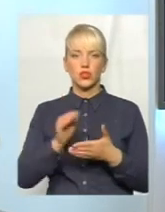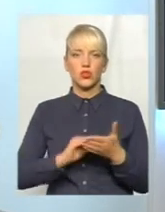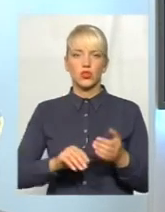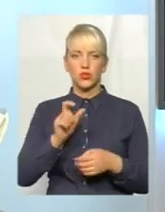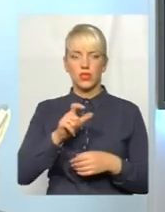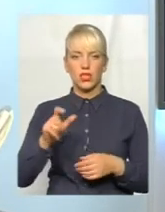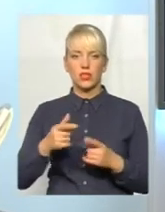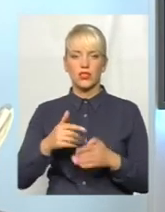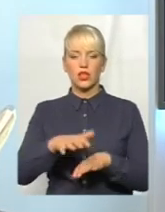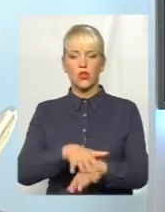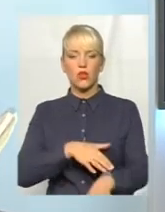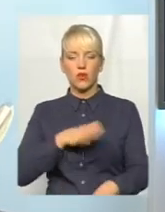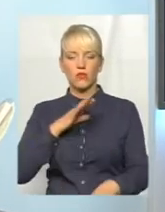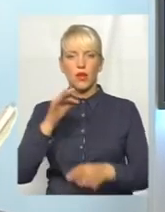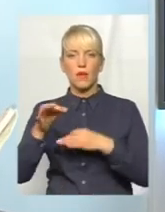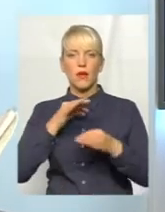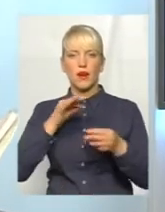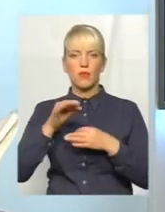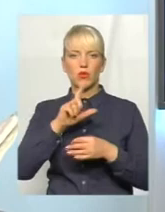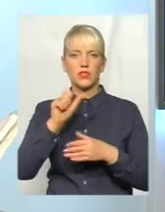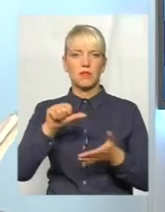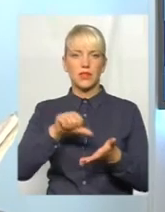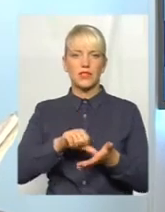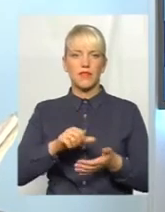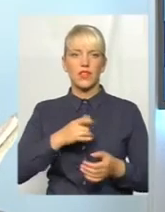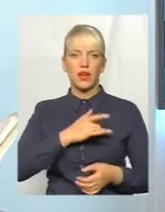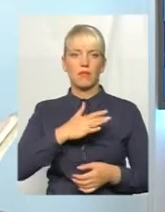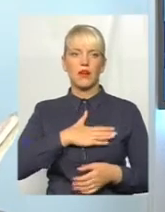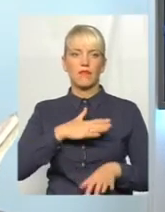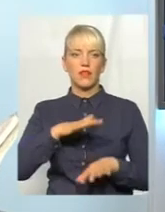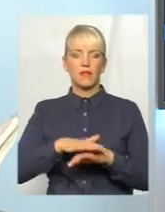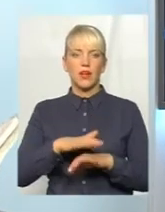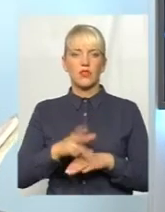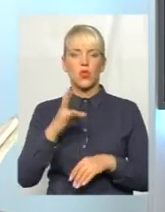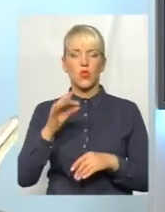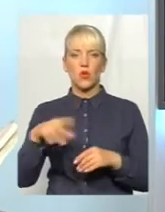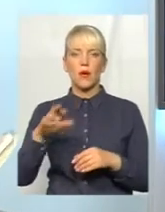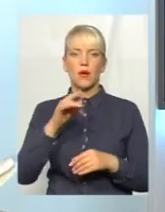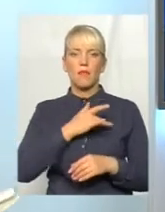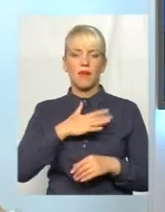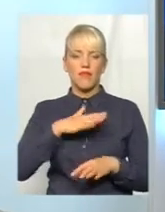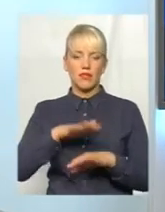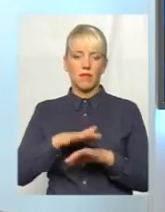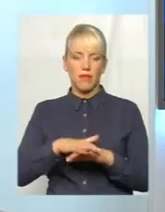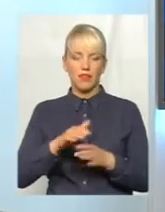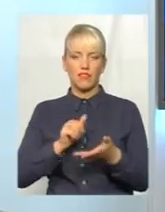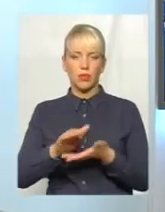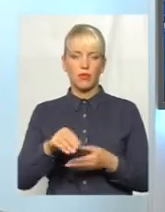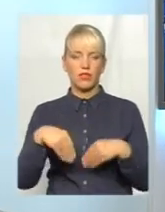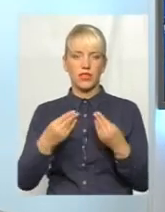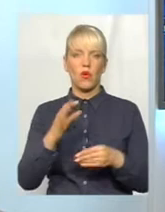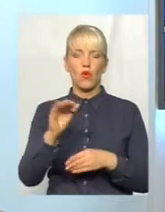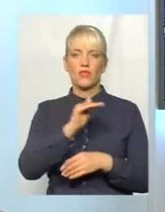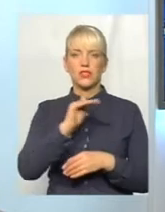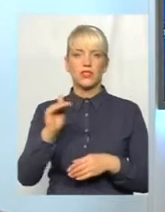довгували перемовини з представниками «Приватбанку», але, на жаль, ті відмовились дати офіційний коментар і бути присутні